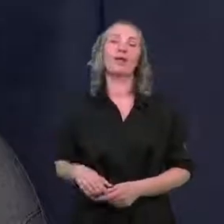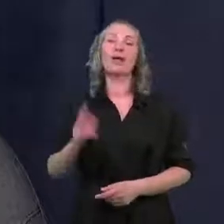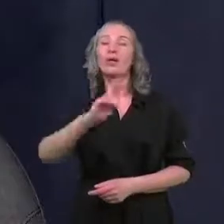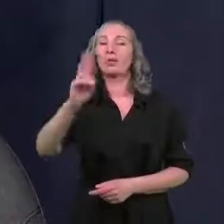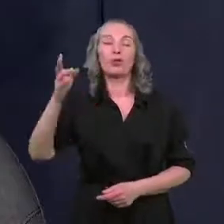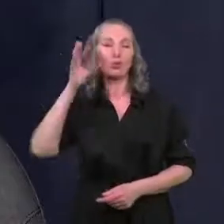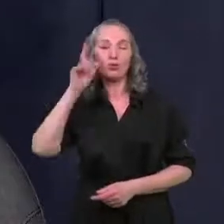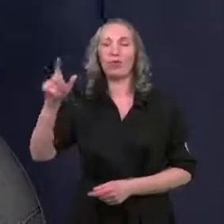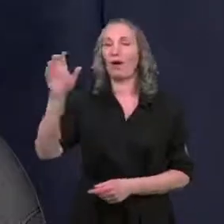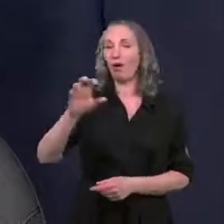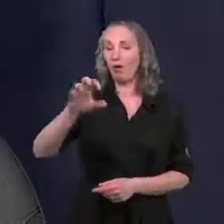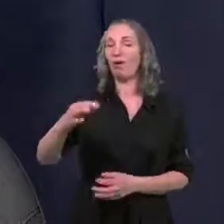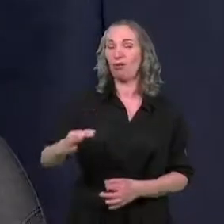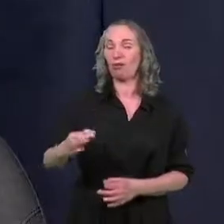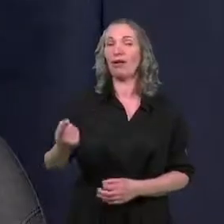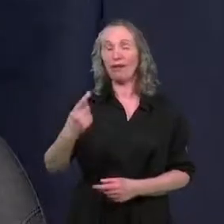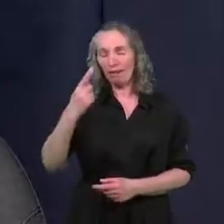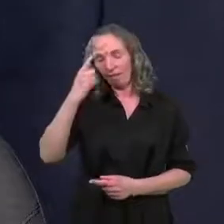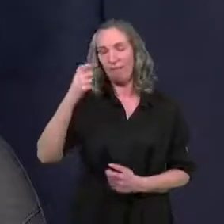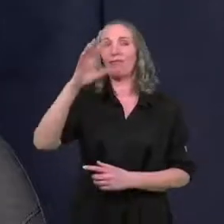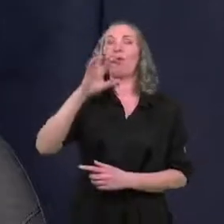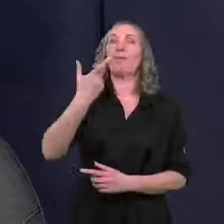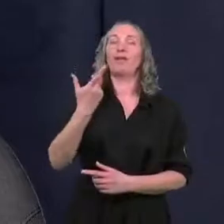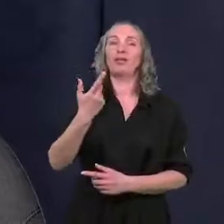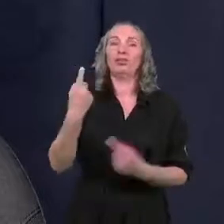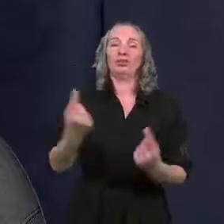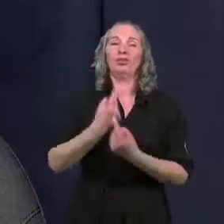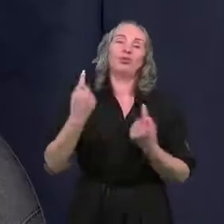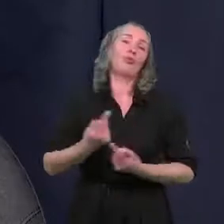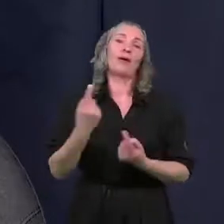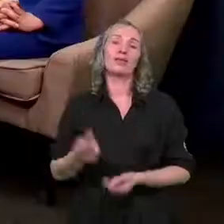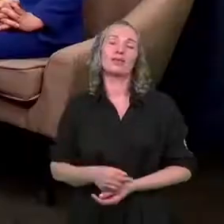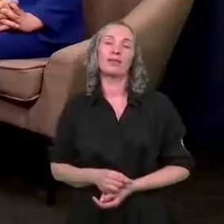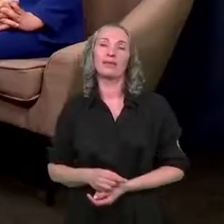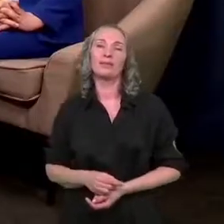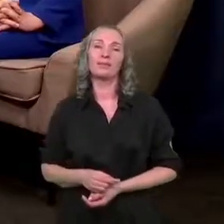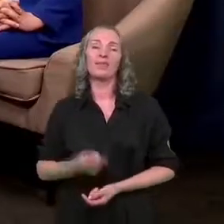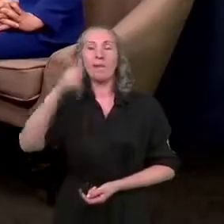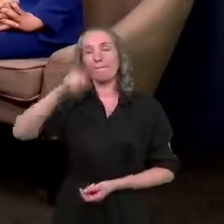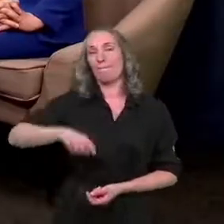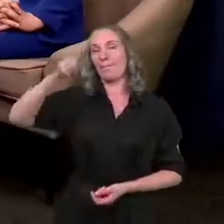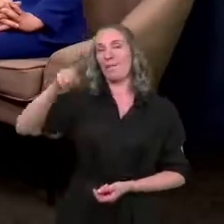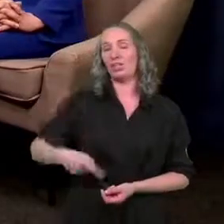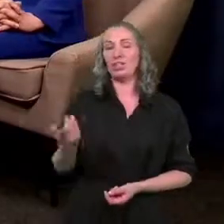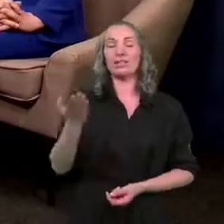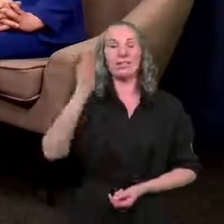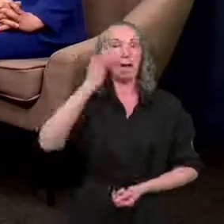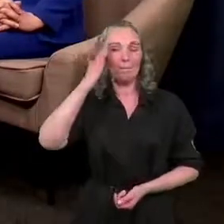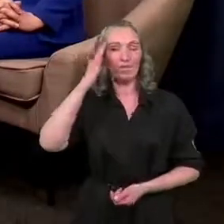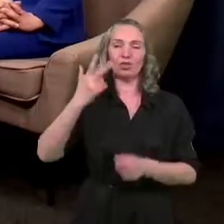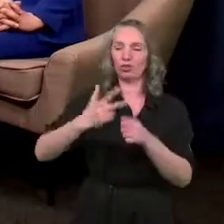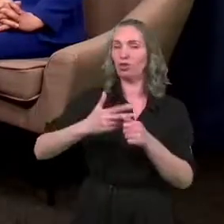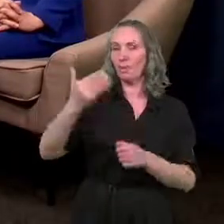słuchających, oglądających nas wyobrazi sobie taką sytuację, że miesięcznie zamieszkanie 30